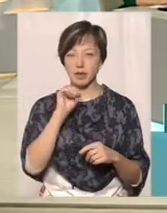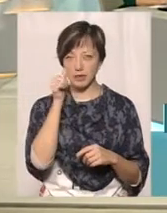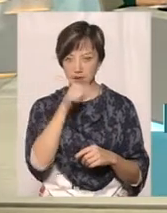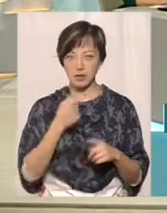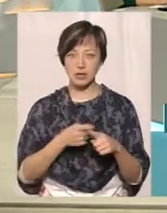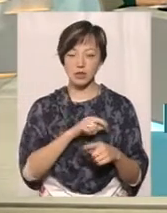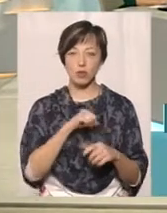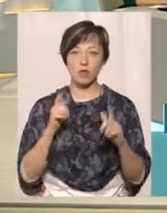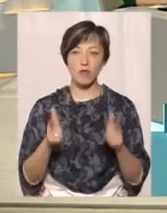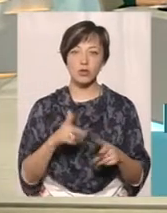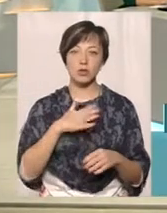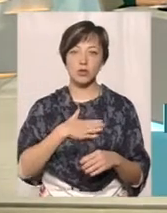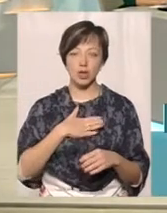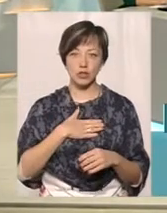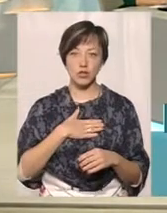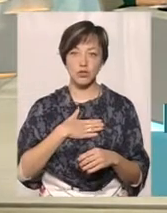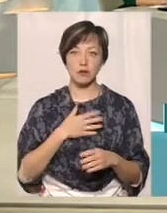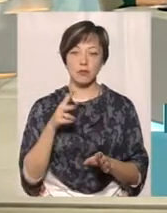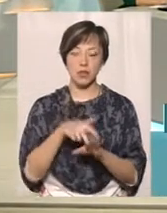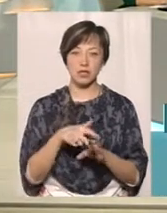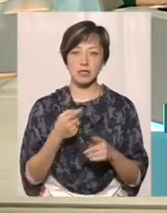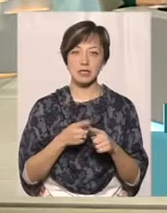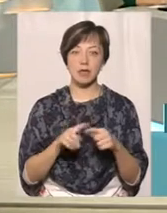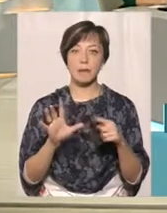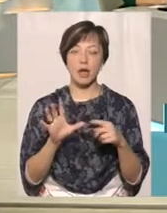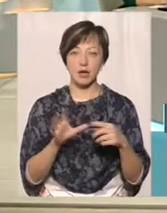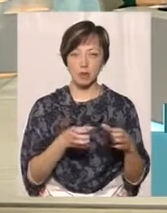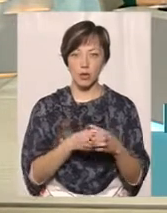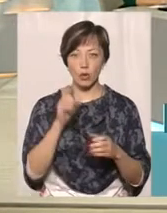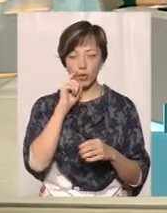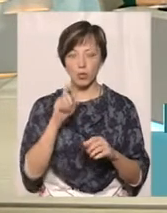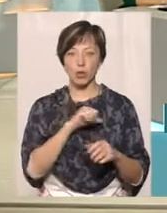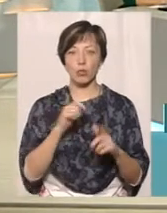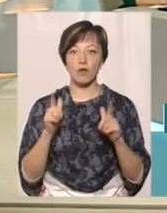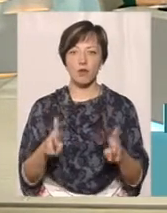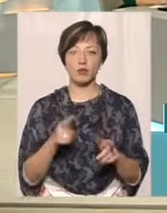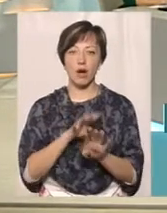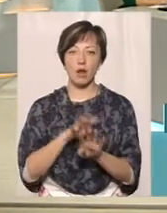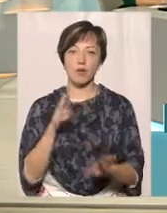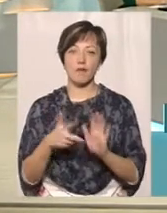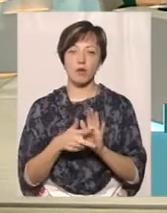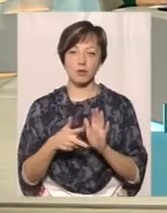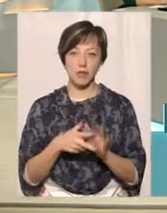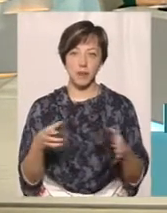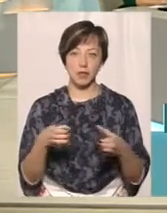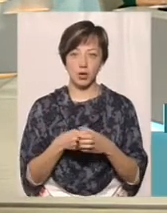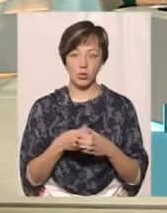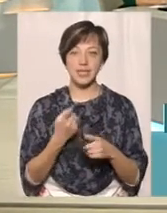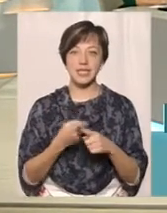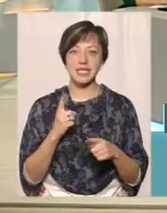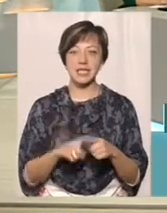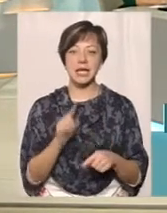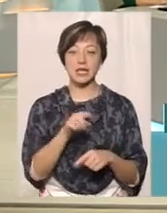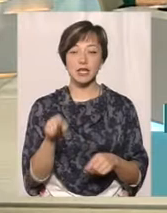добровольці наші на наших плечах. Це п'ятий батальйон Української добровольчої армії і восьмий батальйон. Це